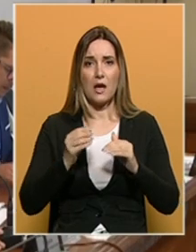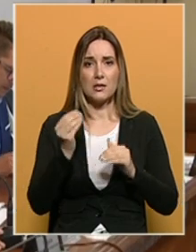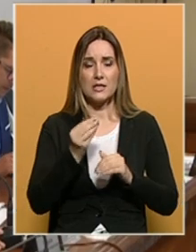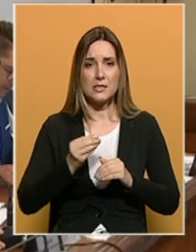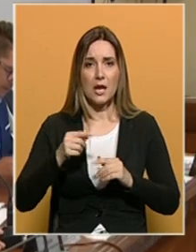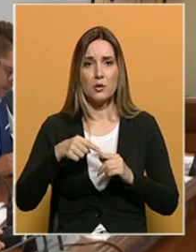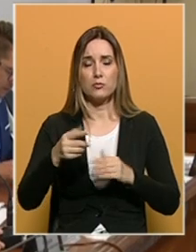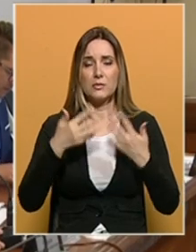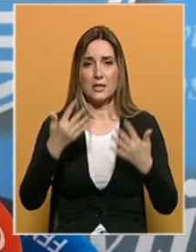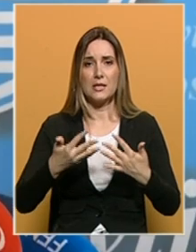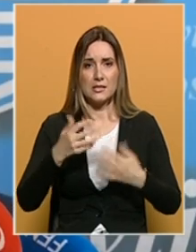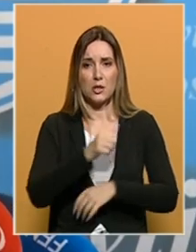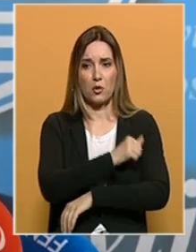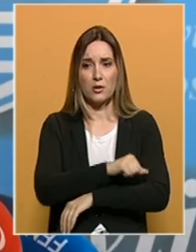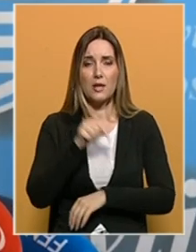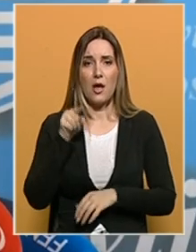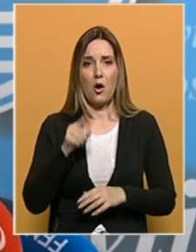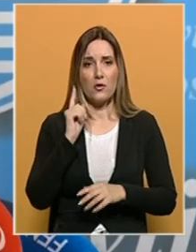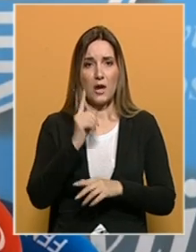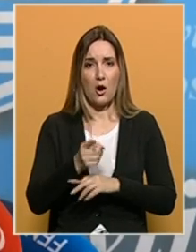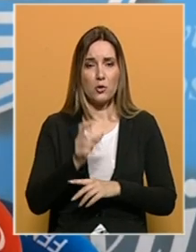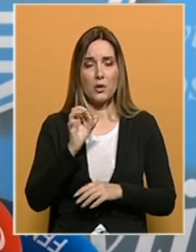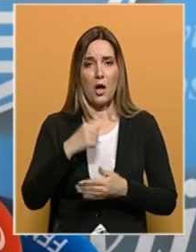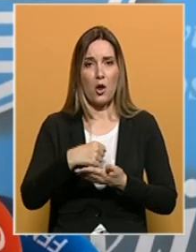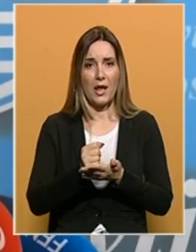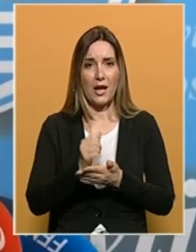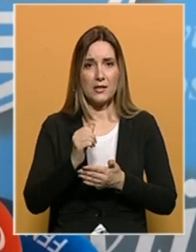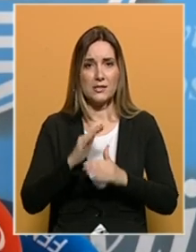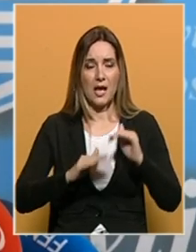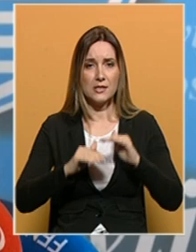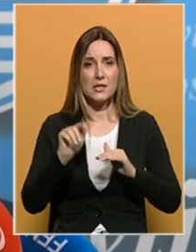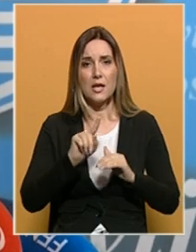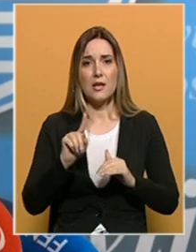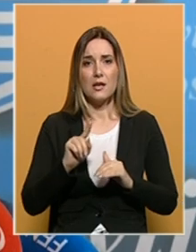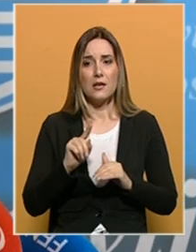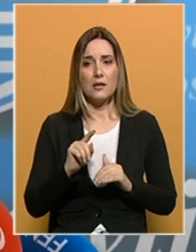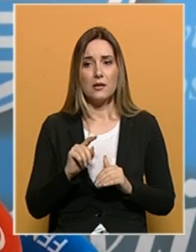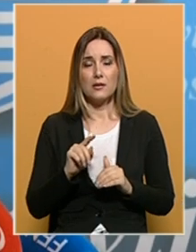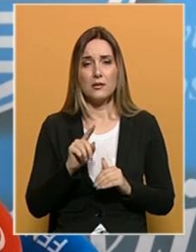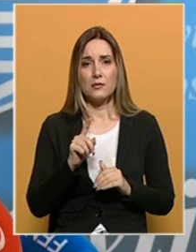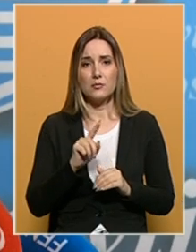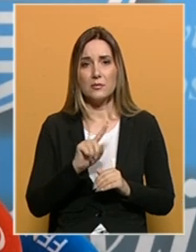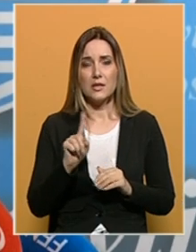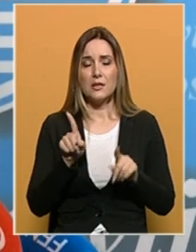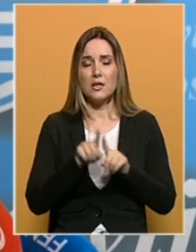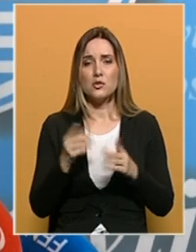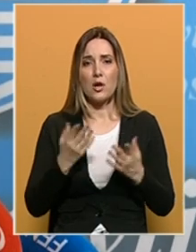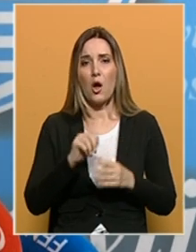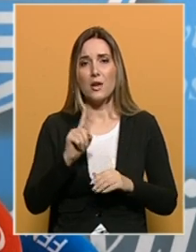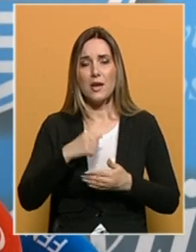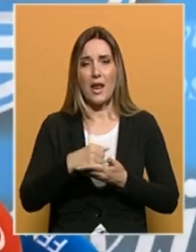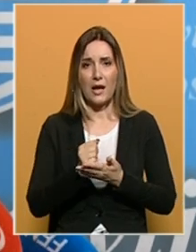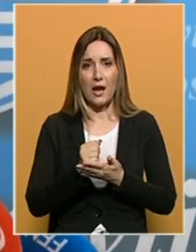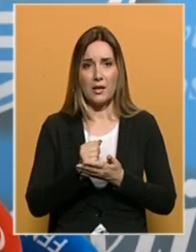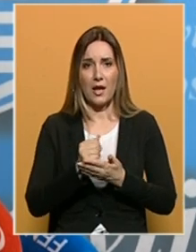idućih deset godina. Ova odluka o legalizaciji nije jeste jednako nelegalna gradnja u